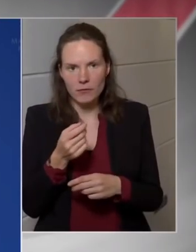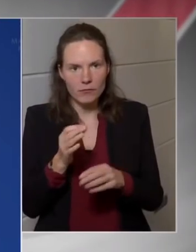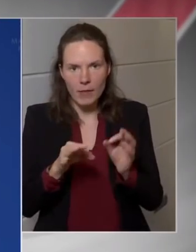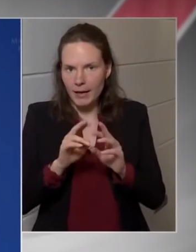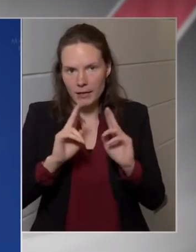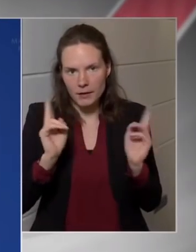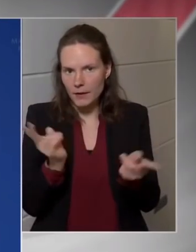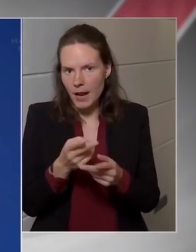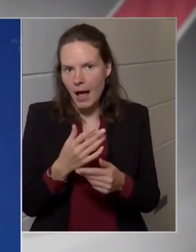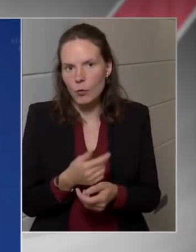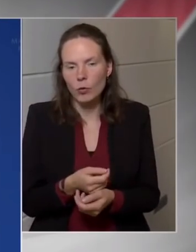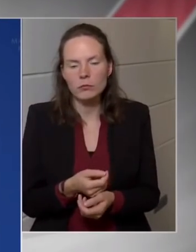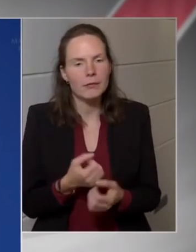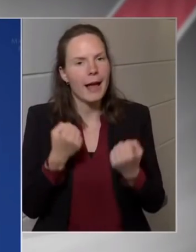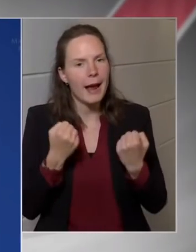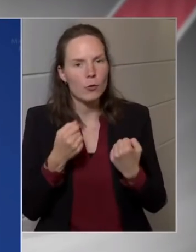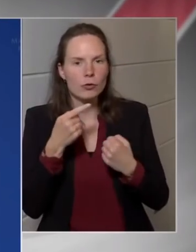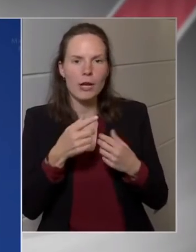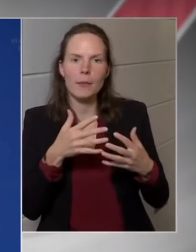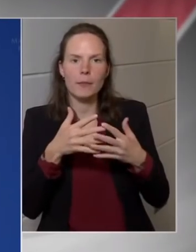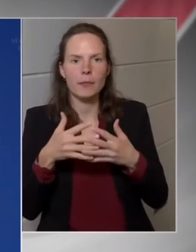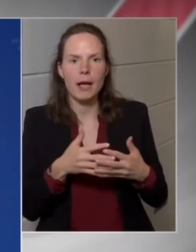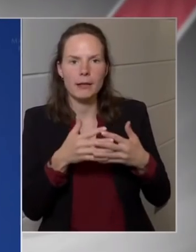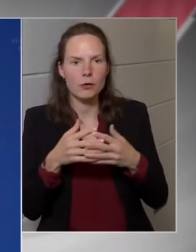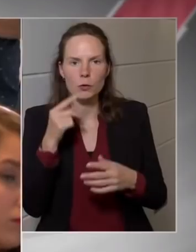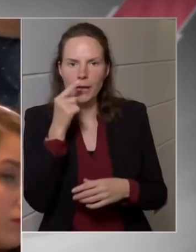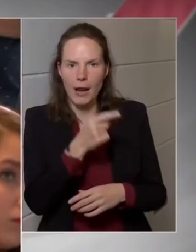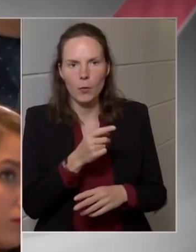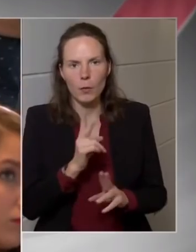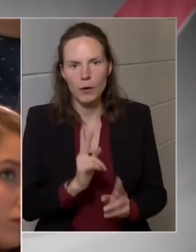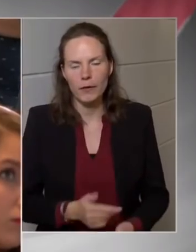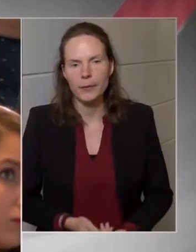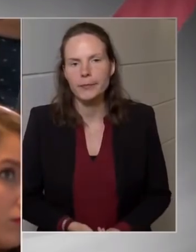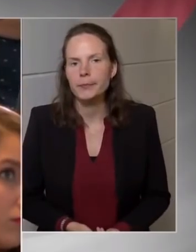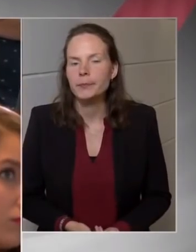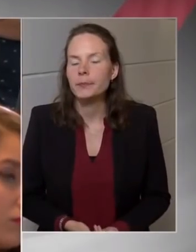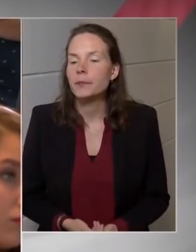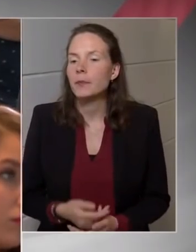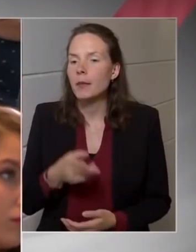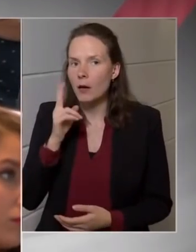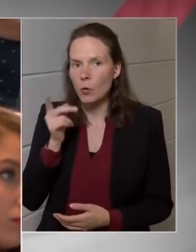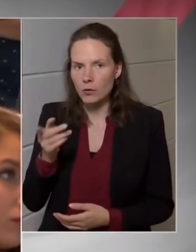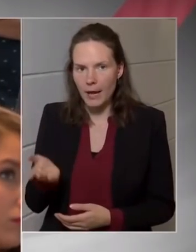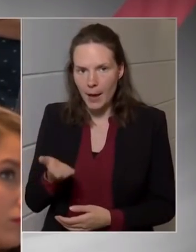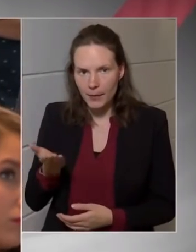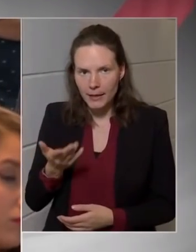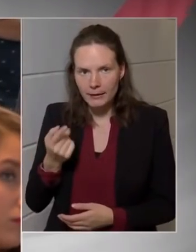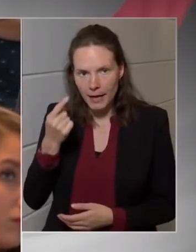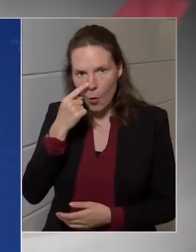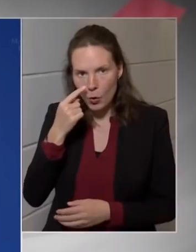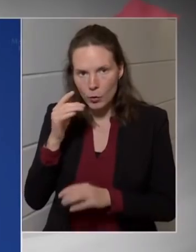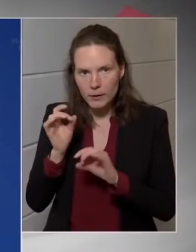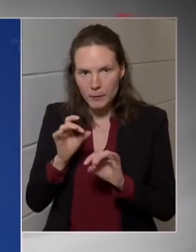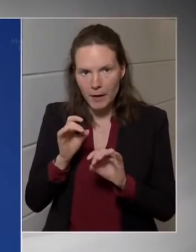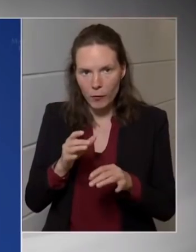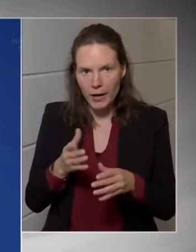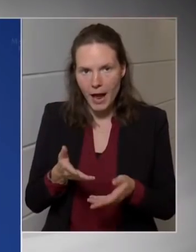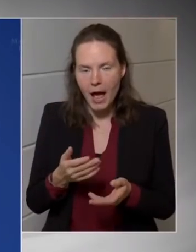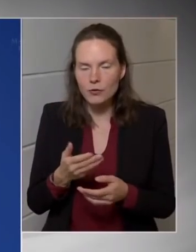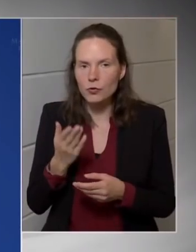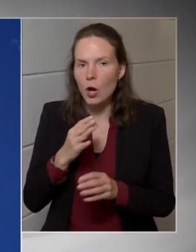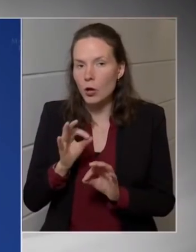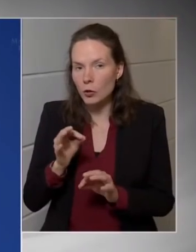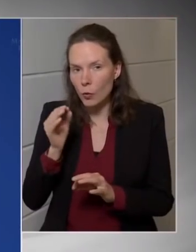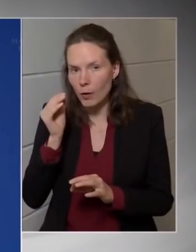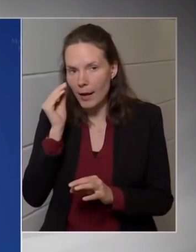legerősebb az Egyesült Államokban megjelenő igénynek. De akkor ön említette az orosz befolyást, ha jól